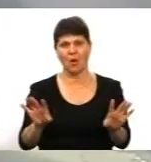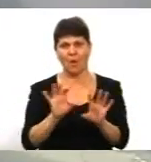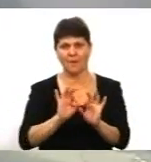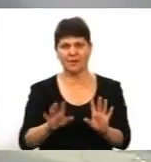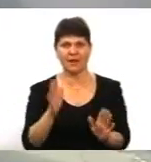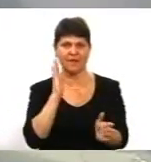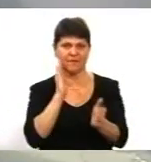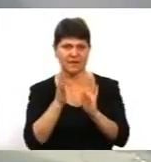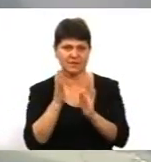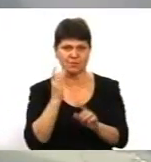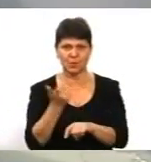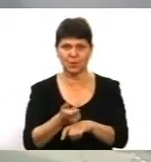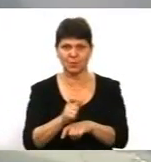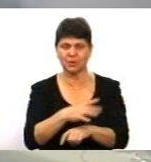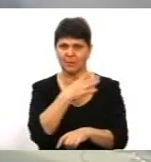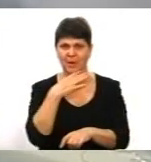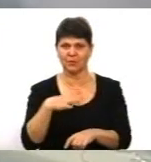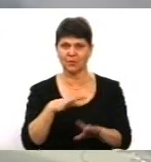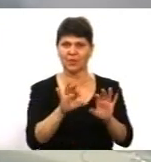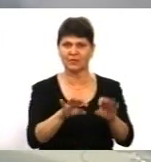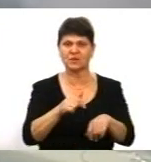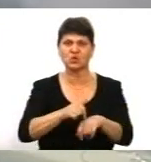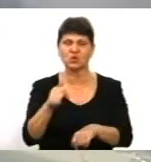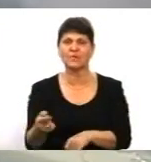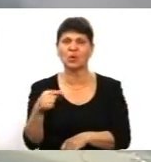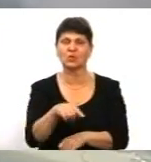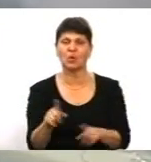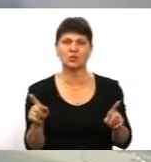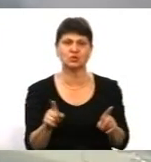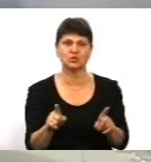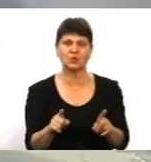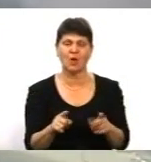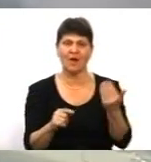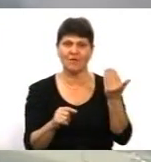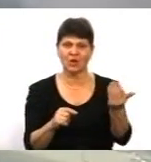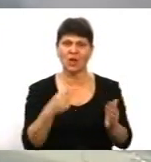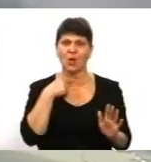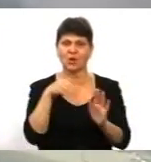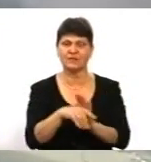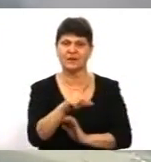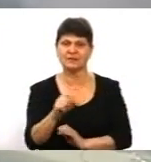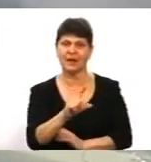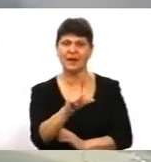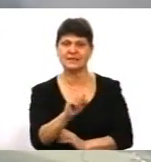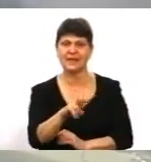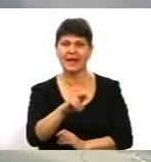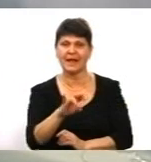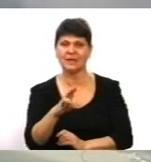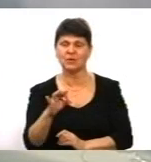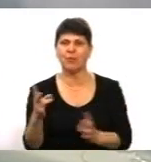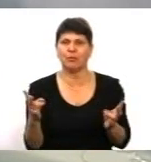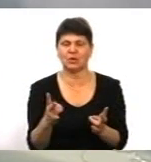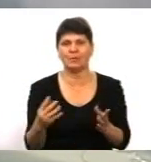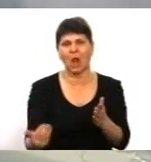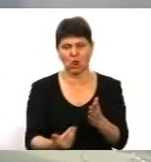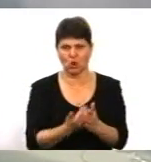було багато коментарів стосовно того, що вони голосували за Зеленського, оскільки є потреба в нових обличчях в